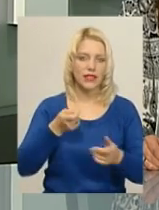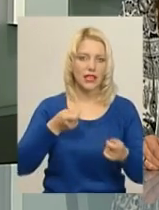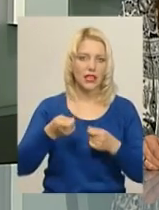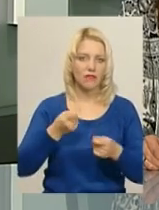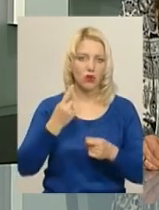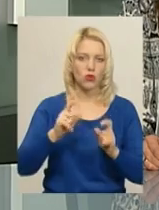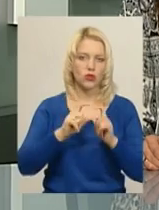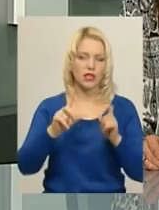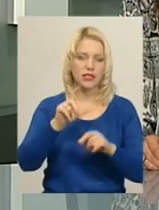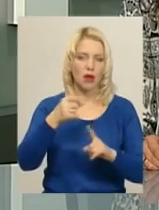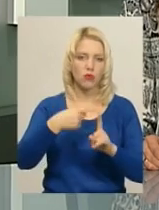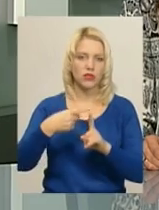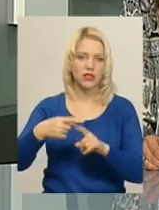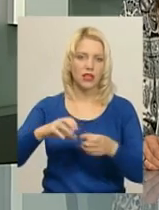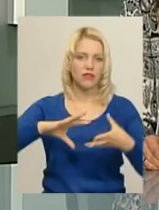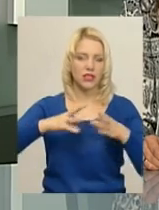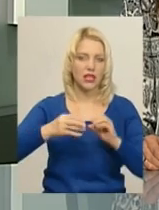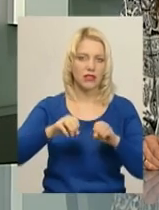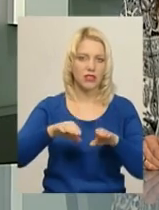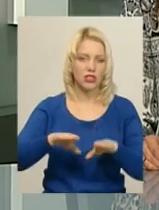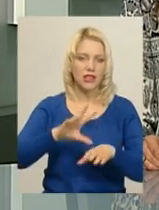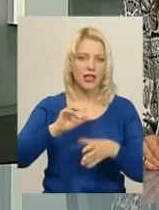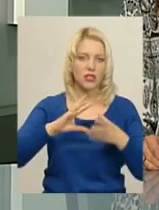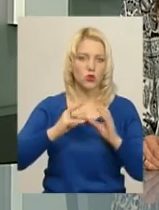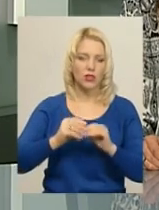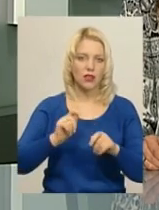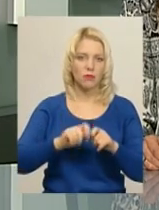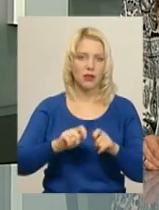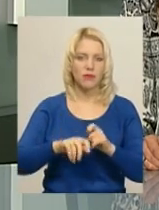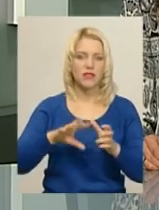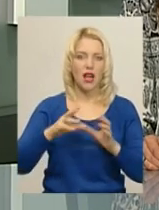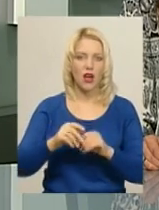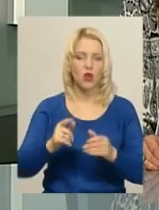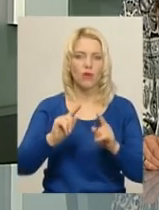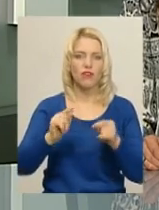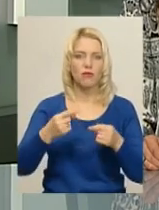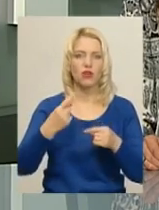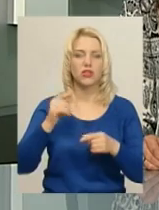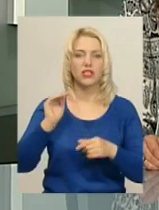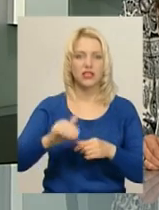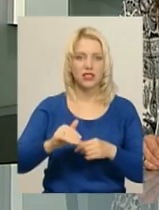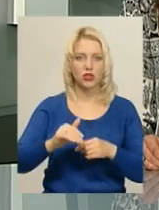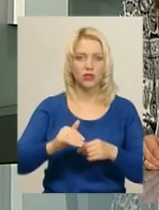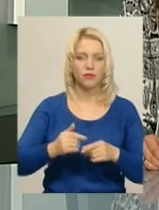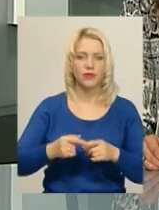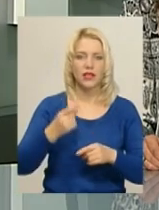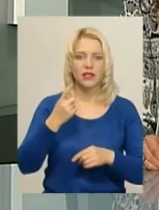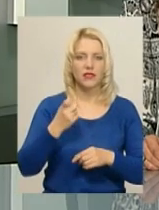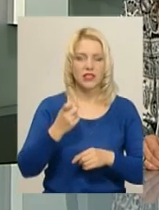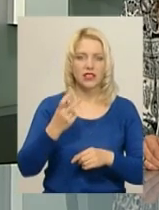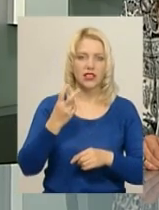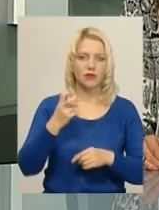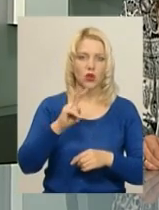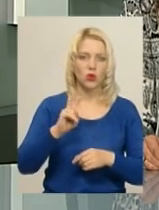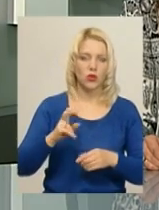за позитивні висновки за результатами перевірки. Загалом чиновники вимагали від чоловіка 1 тисячу двісті